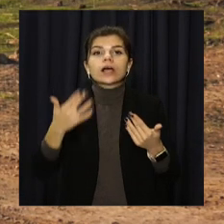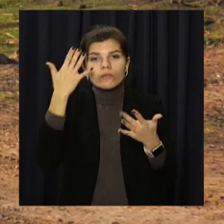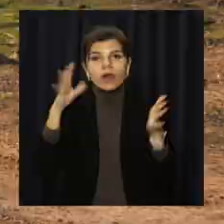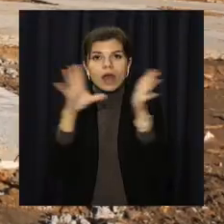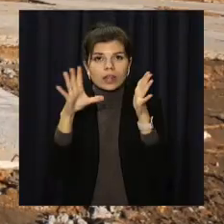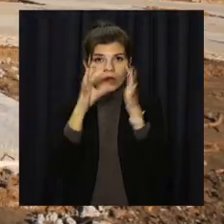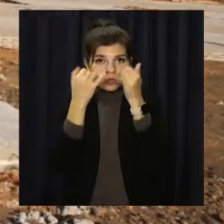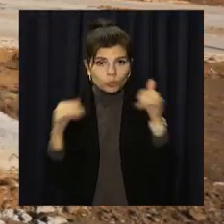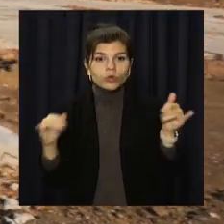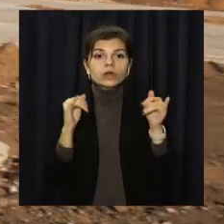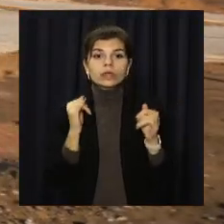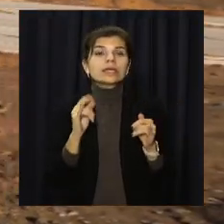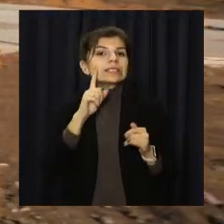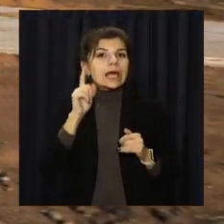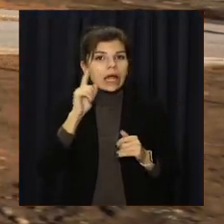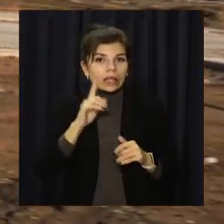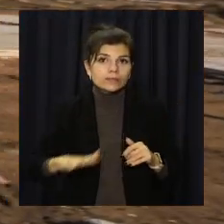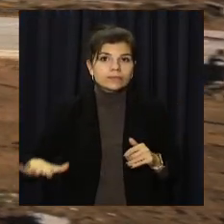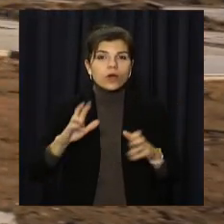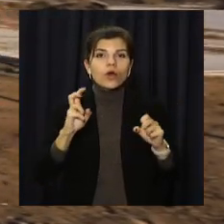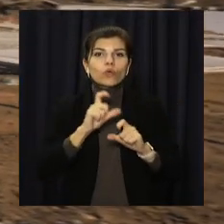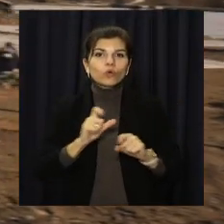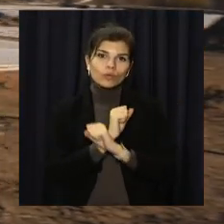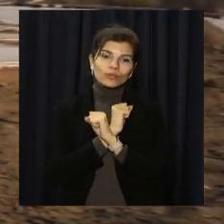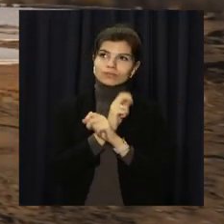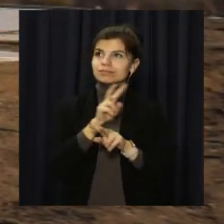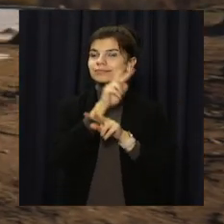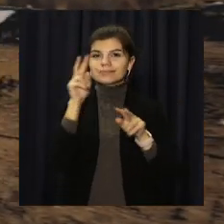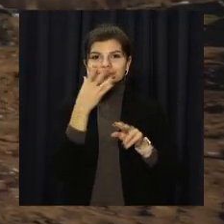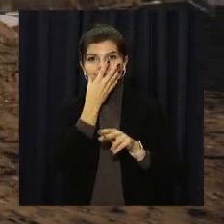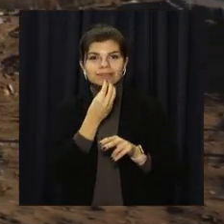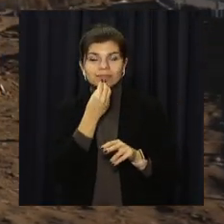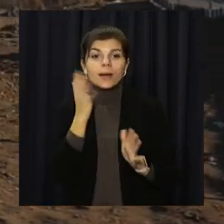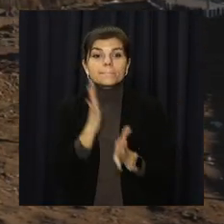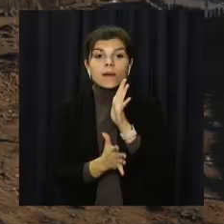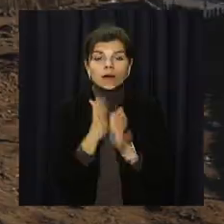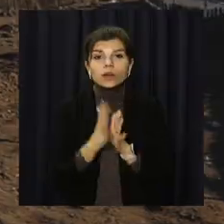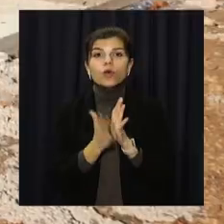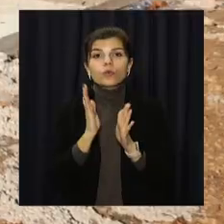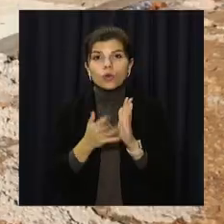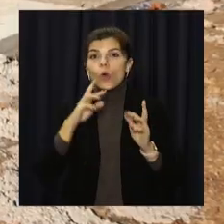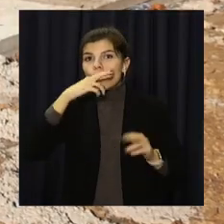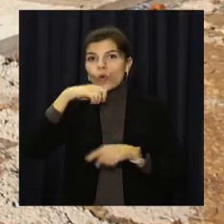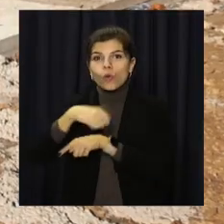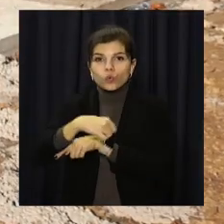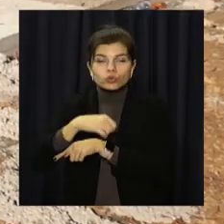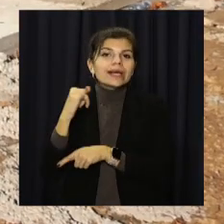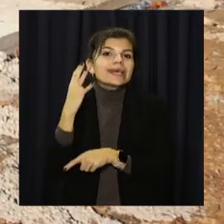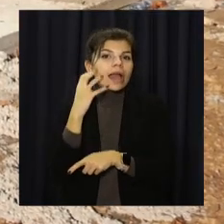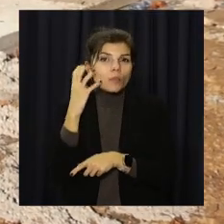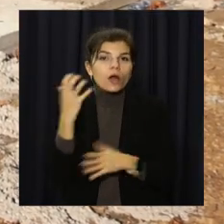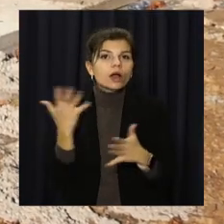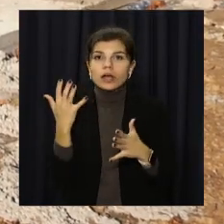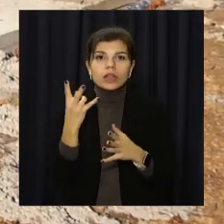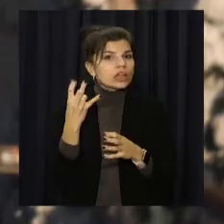електромереж і масштабне озеленення зони відпочинку. У центральній частині парку висадять декоративні груші та яблука, які не